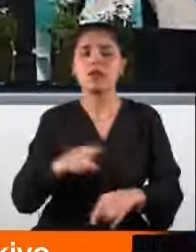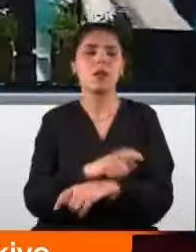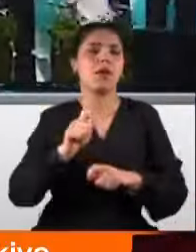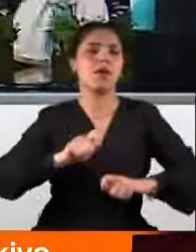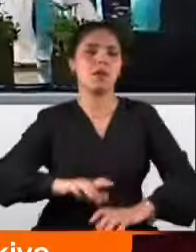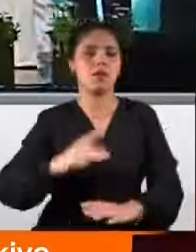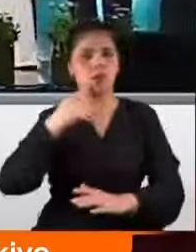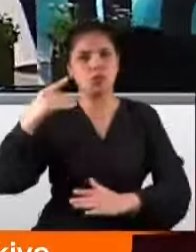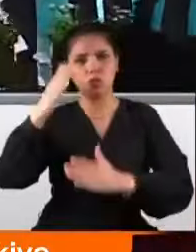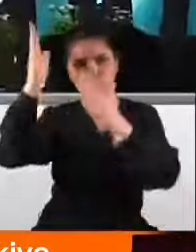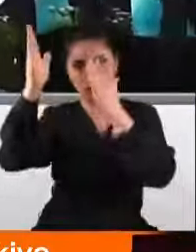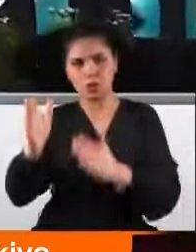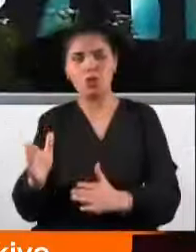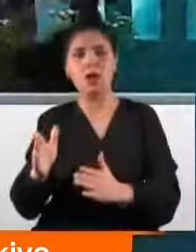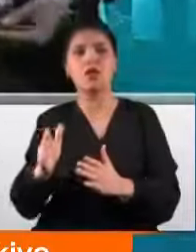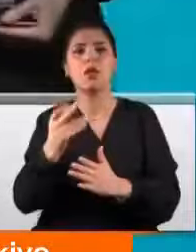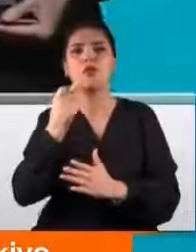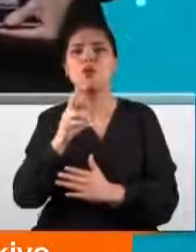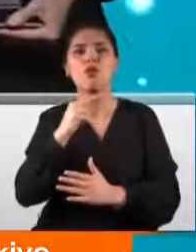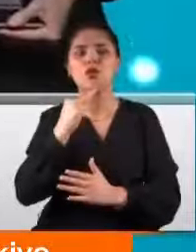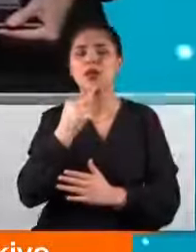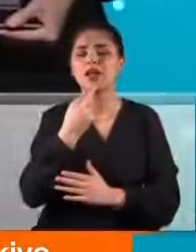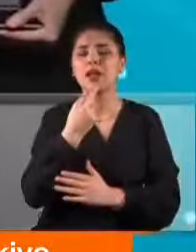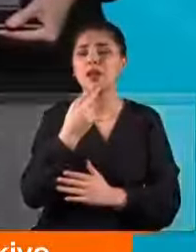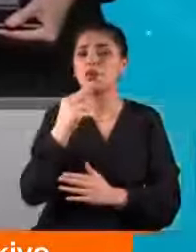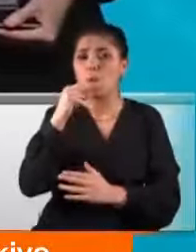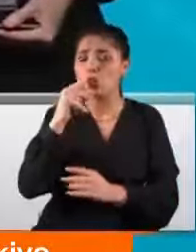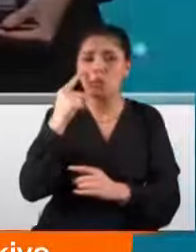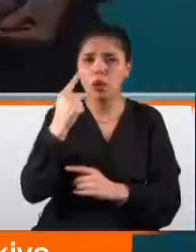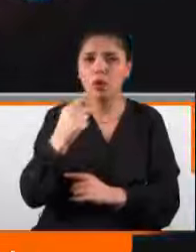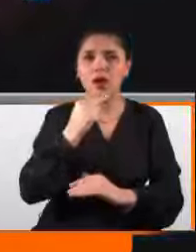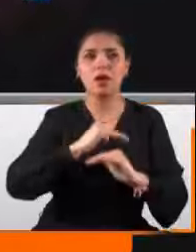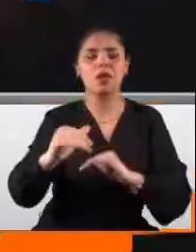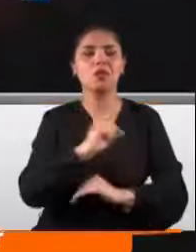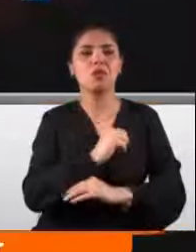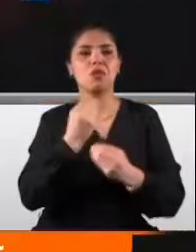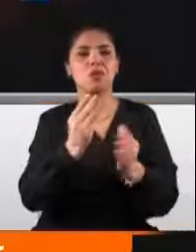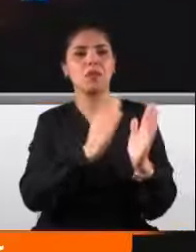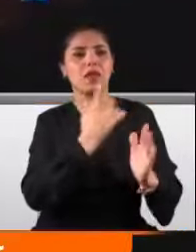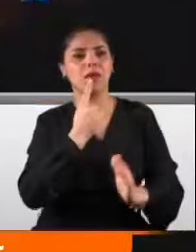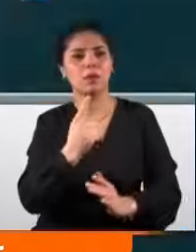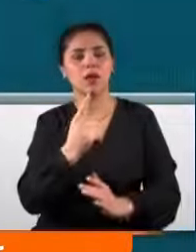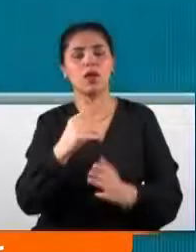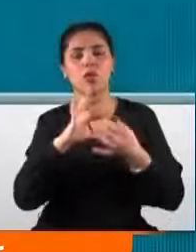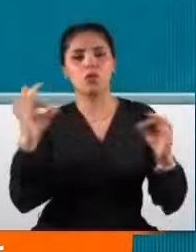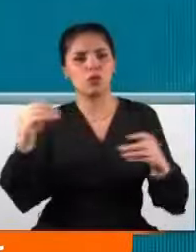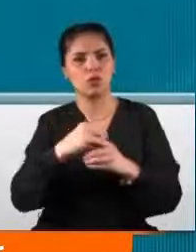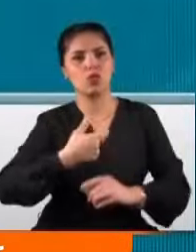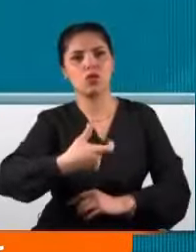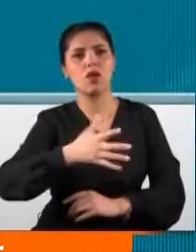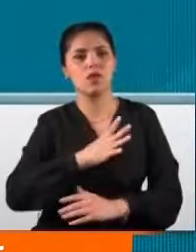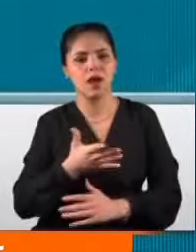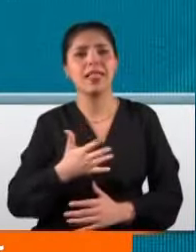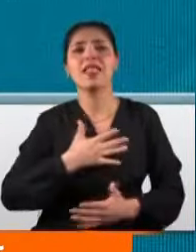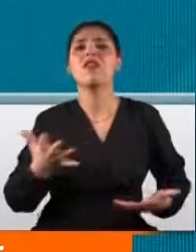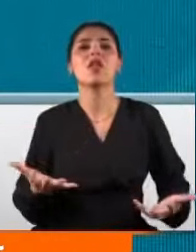Erdoğan, raf ömrü dolmuş söylemlerle kadınları korkutmaya devam ediyorlar dedi, sözlerini bir uyarıyla bitirdi. Nefes alamayacaksınız.